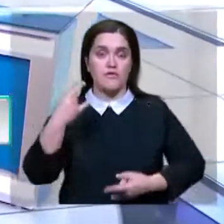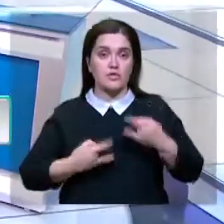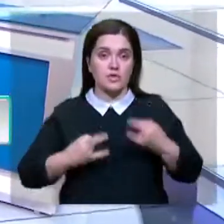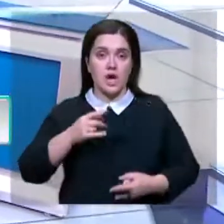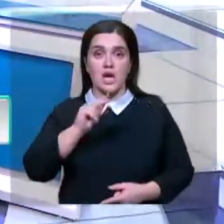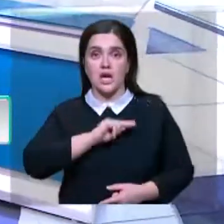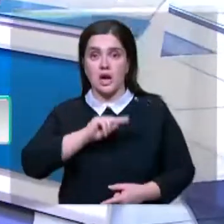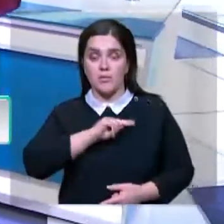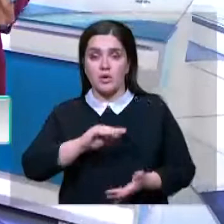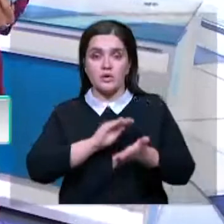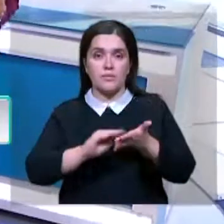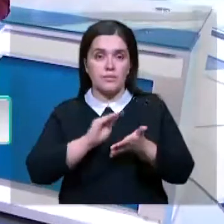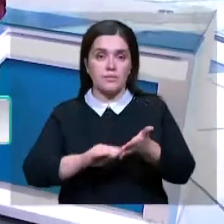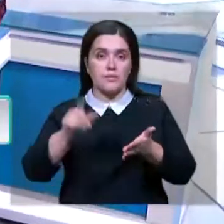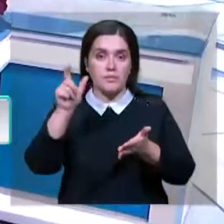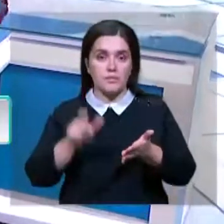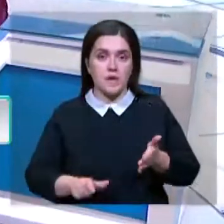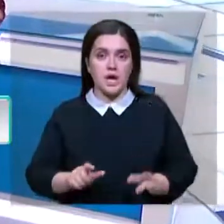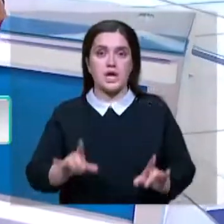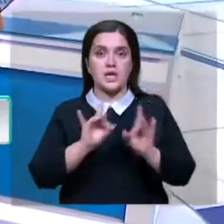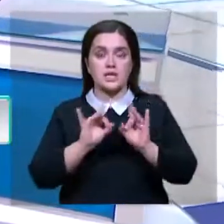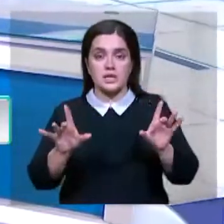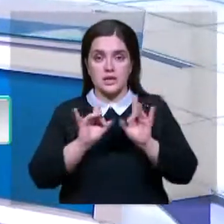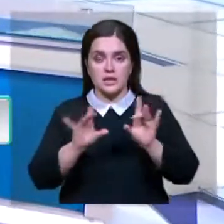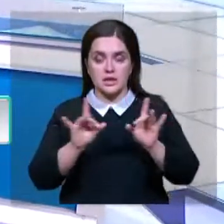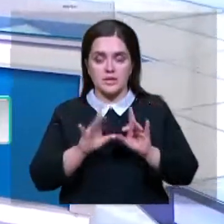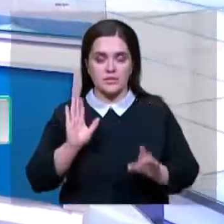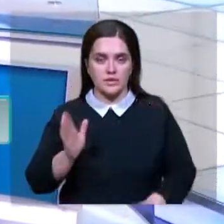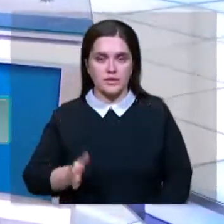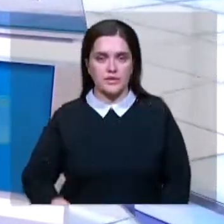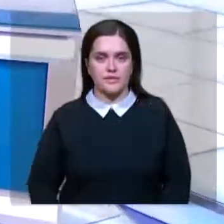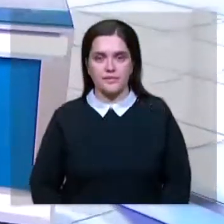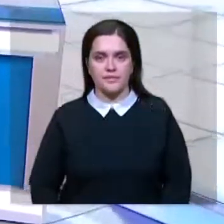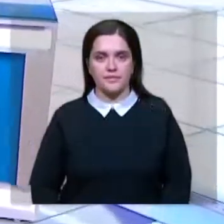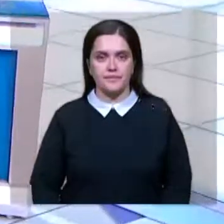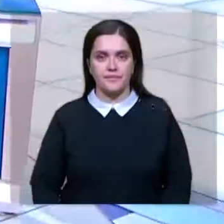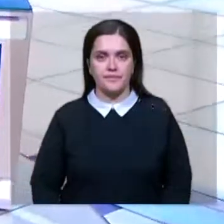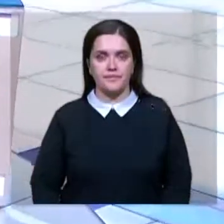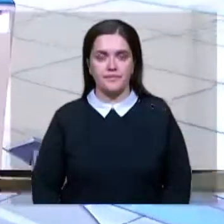работают Дмитрий Двойнев, Динара Жамбатырова, сурдоперевод Виктория Антонишина. И вот о чем расскажет.